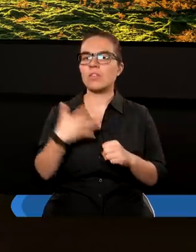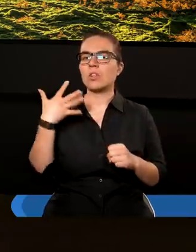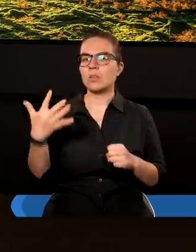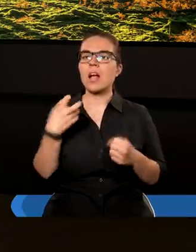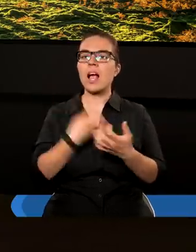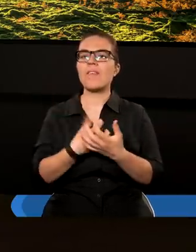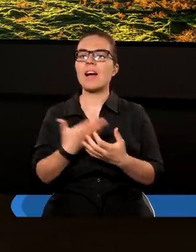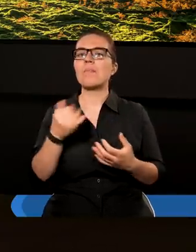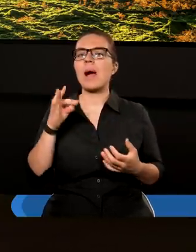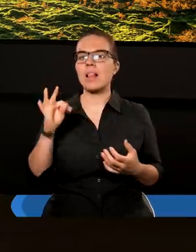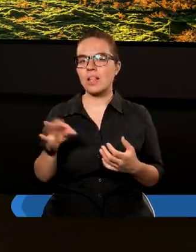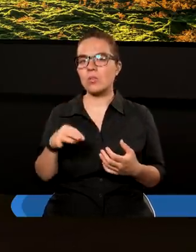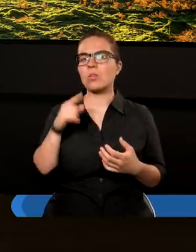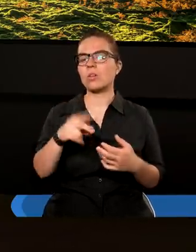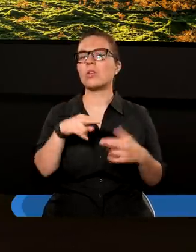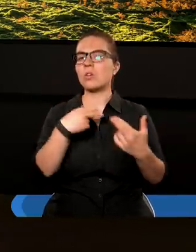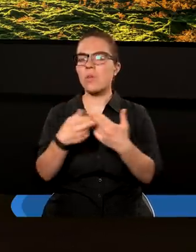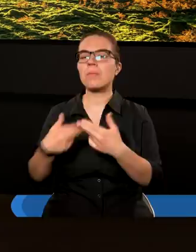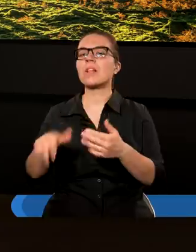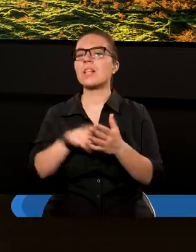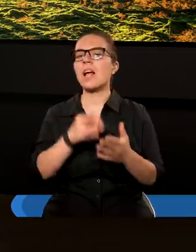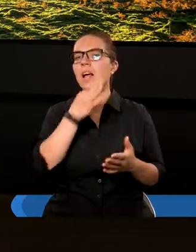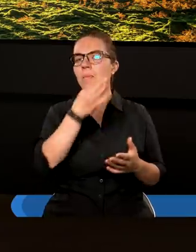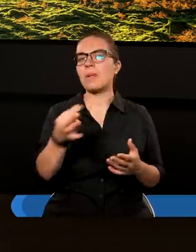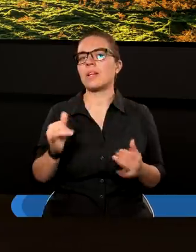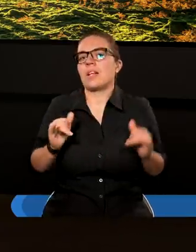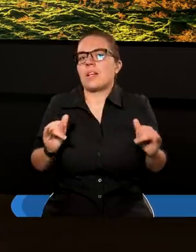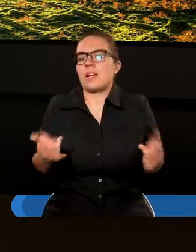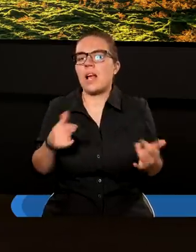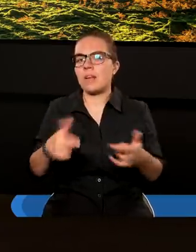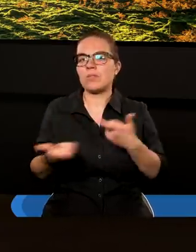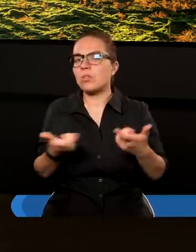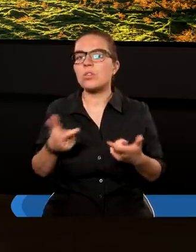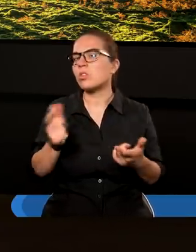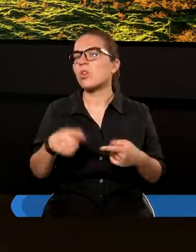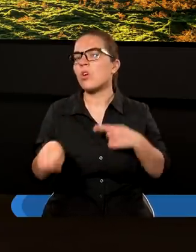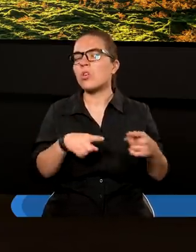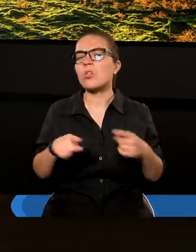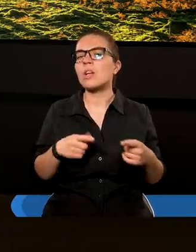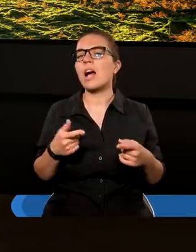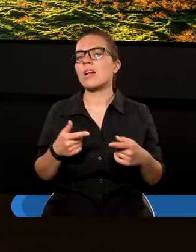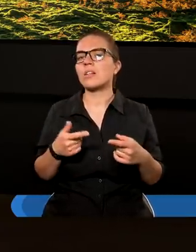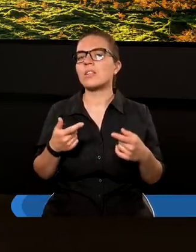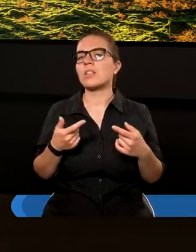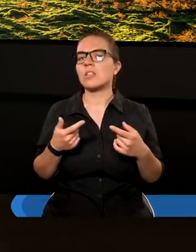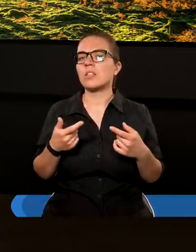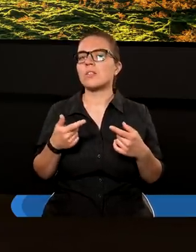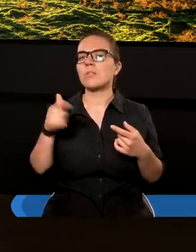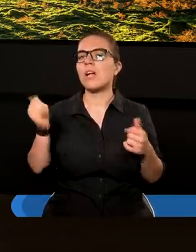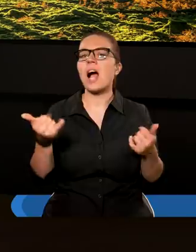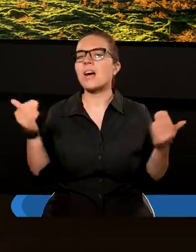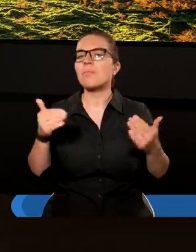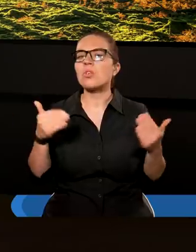Ewangelii Mateusza jest odpowiedzią na pytanie jak czuwać? Co to znaczy czuwać? W jaki sposób